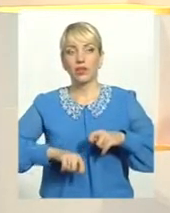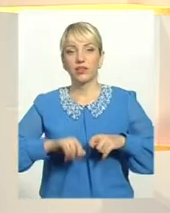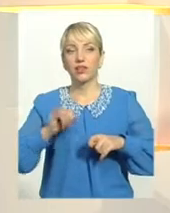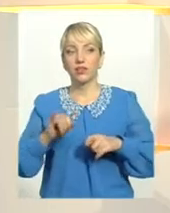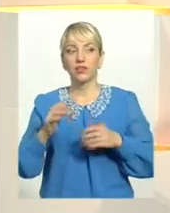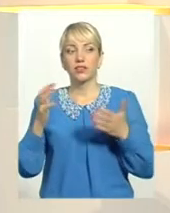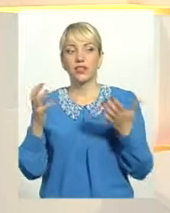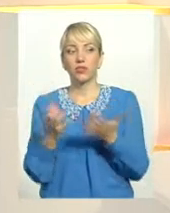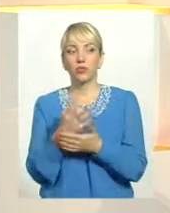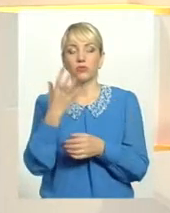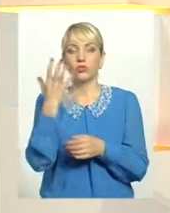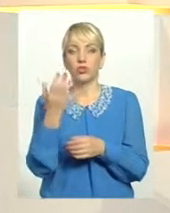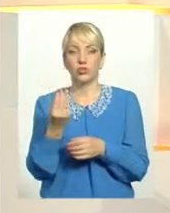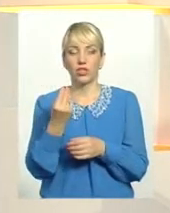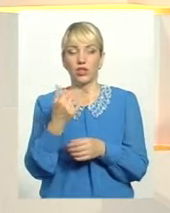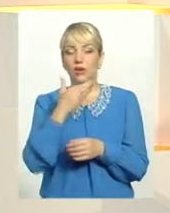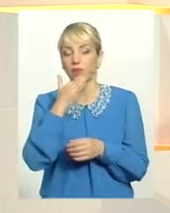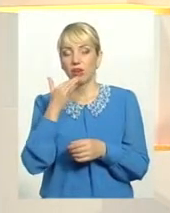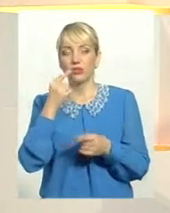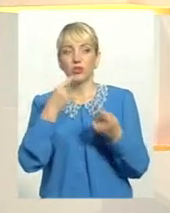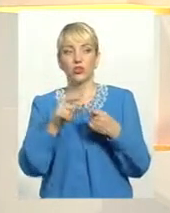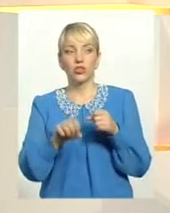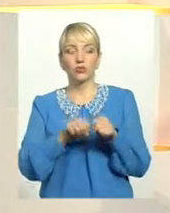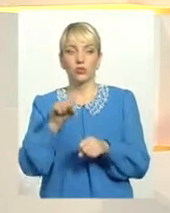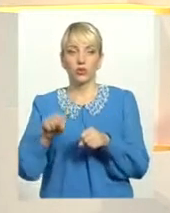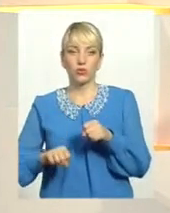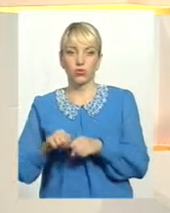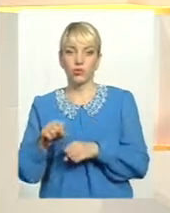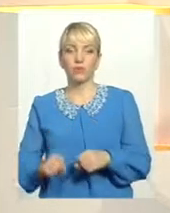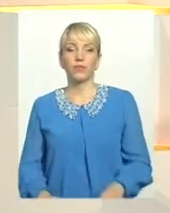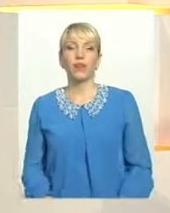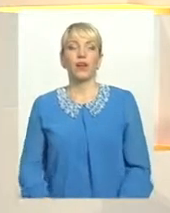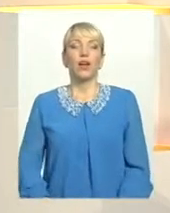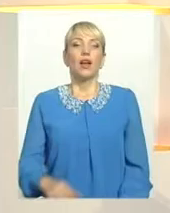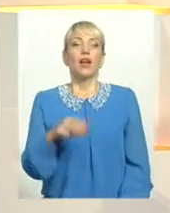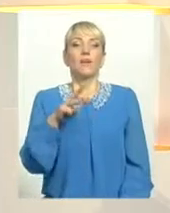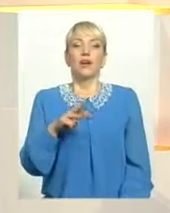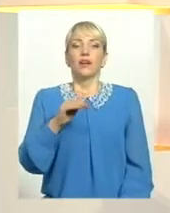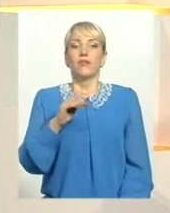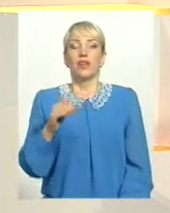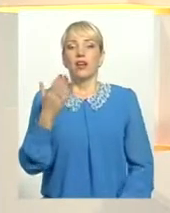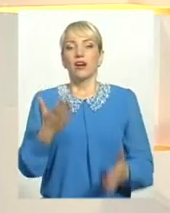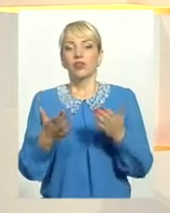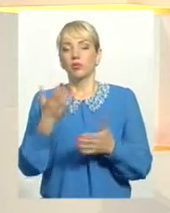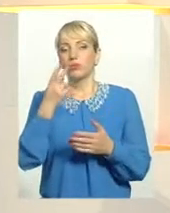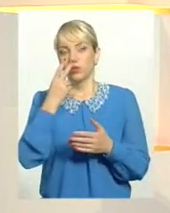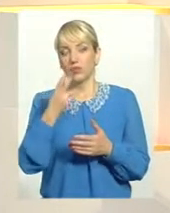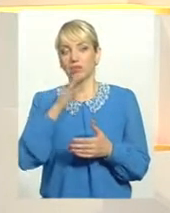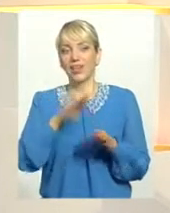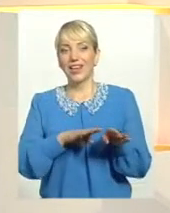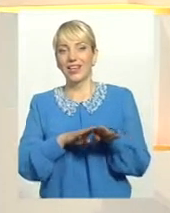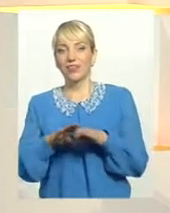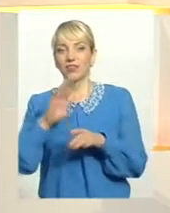І знаходимо ще купу інших порушень. Скажіть, будь ласка, Марія Франція, ну а якщо поглянути на рівень наших